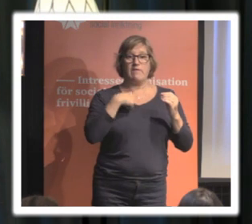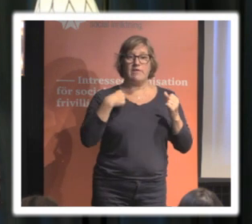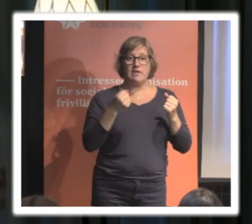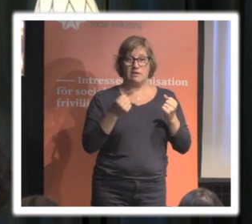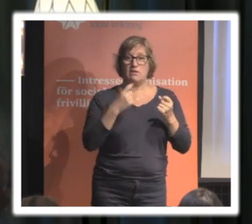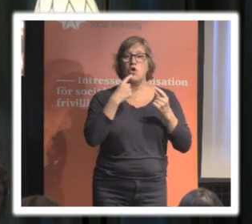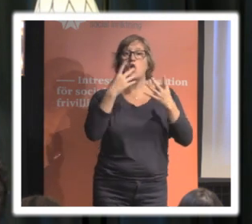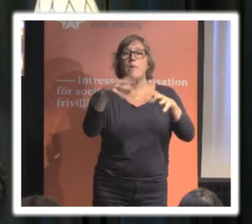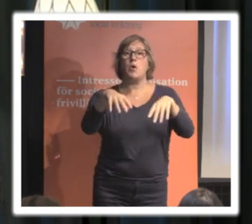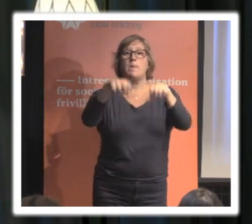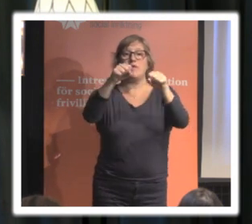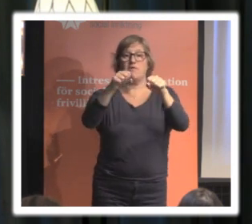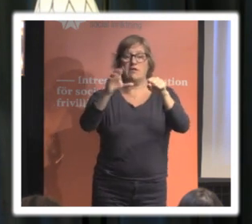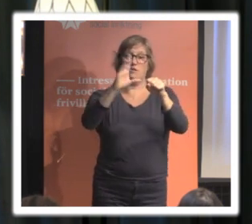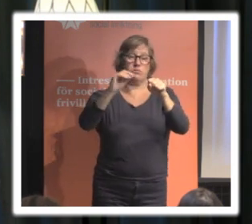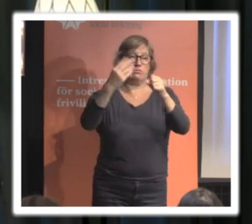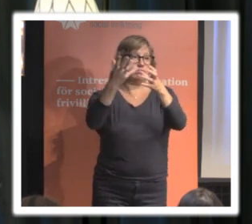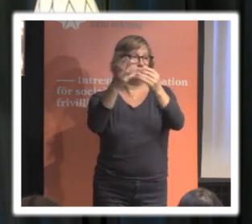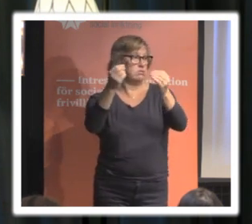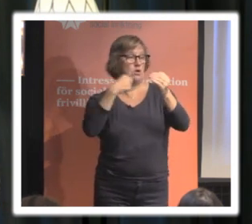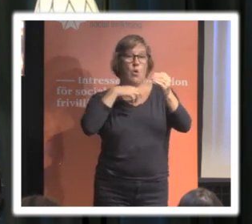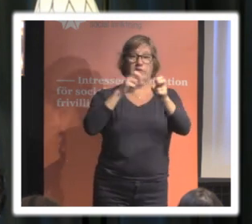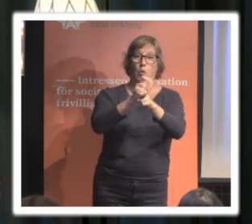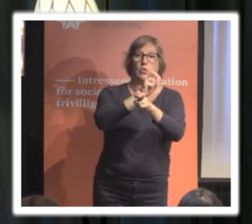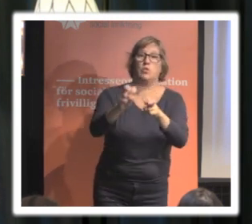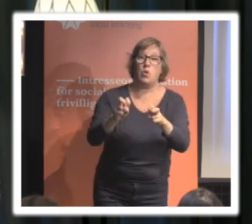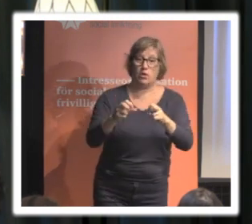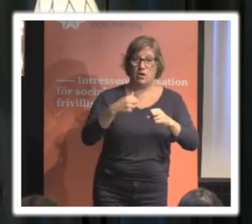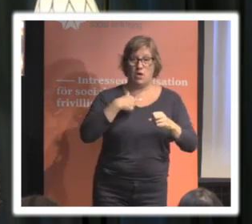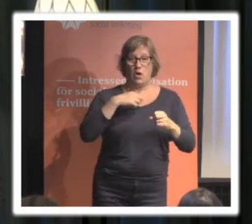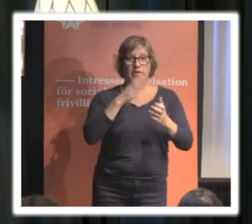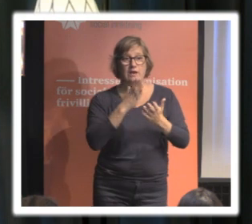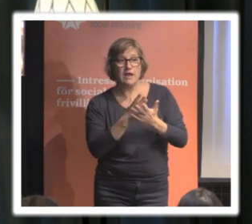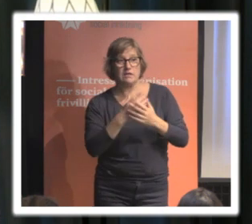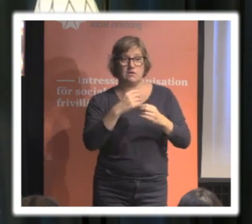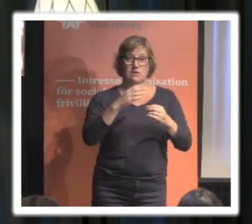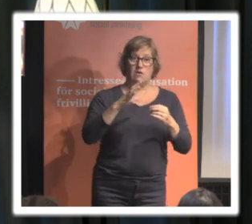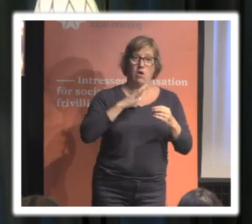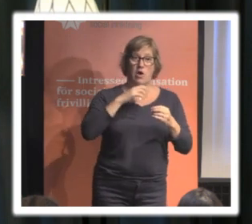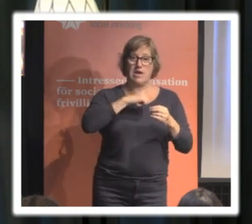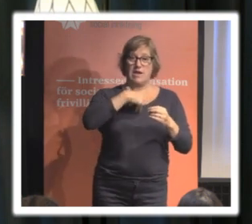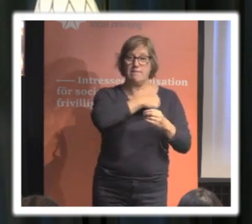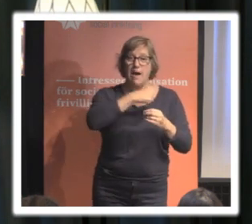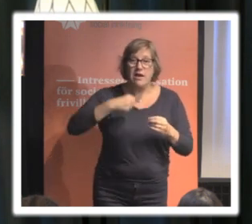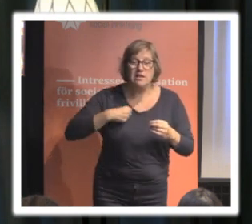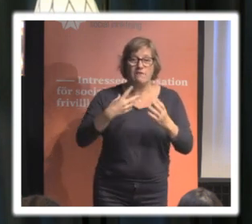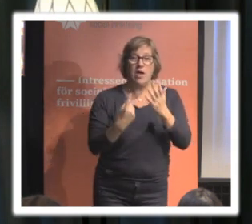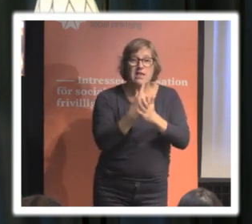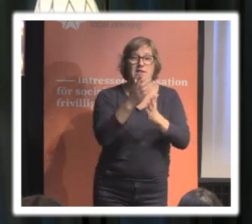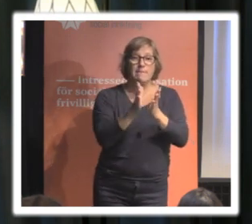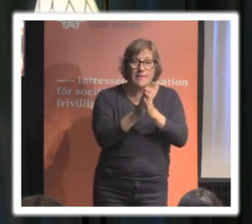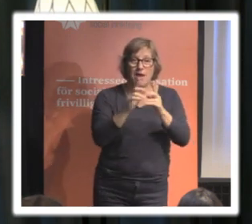uppgift, då är den bortanför vår kontroll. Vi har inte längre rätt att uttrycka någon makt eller preferens kring vad som händer med uppgifterna.